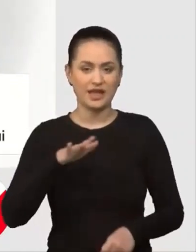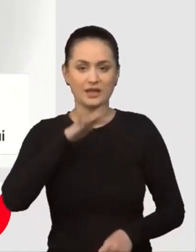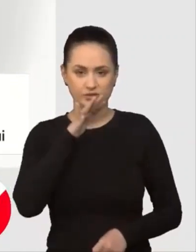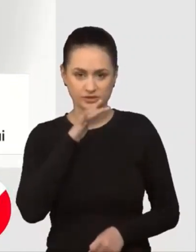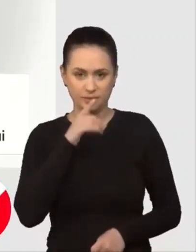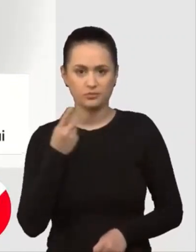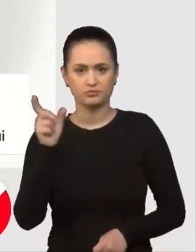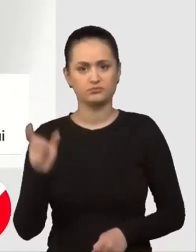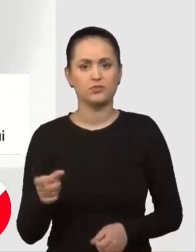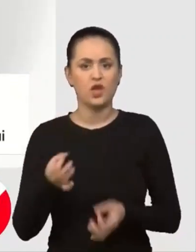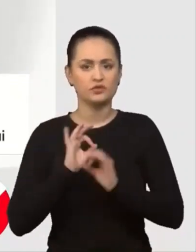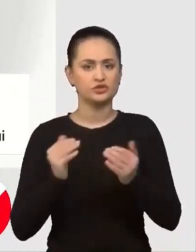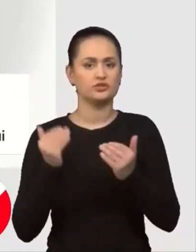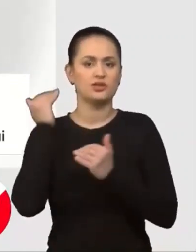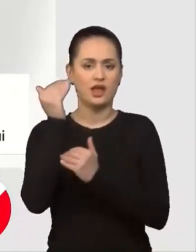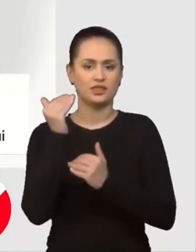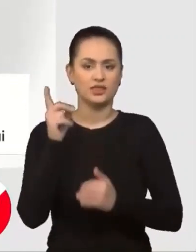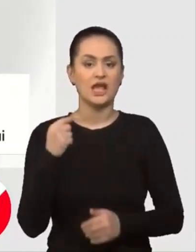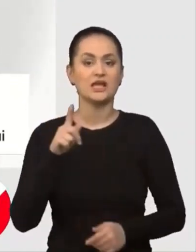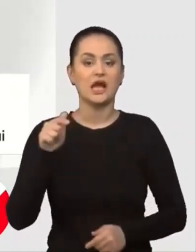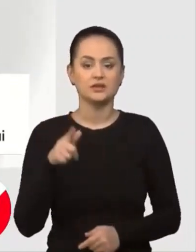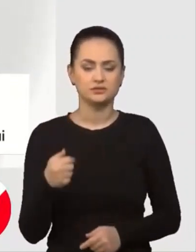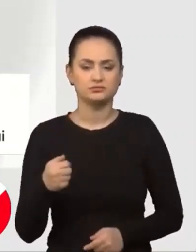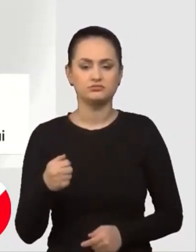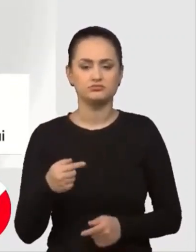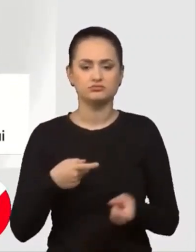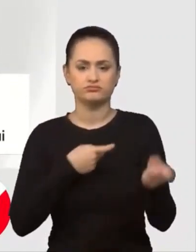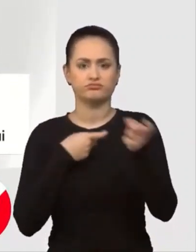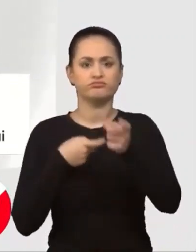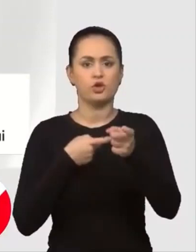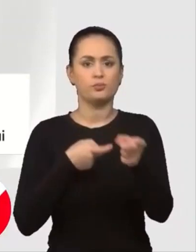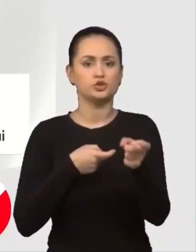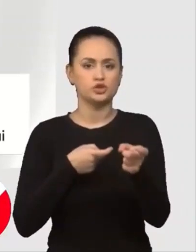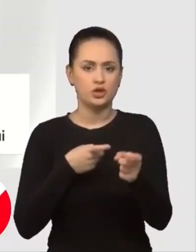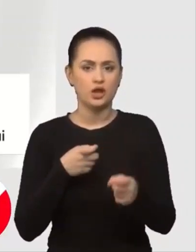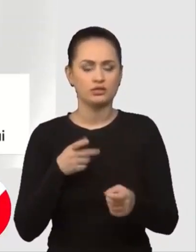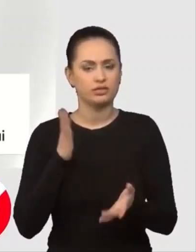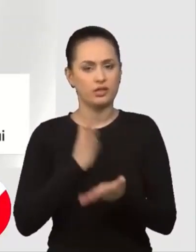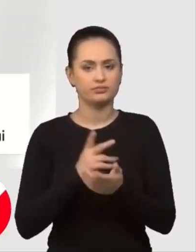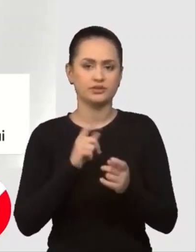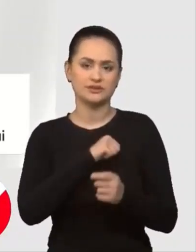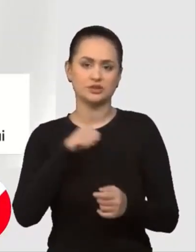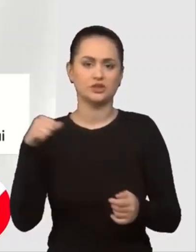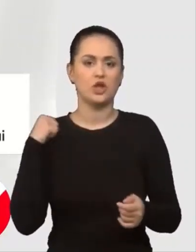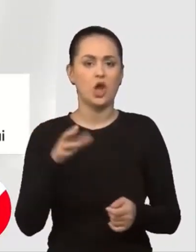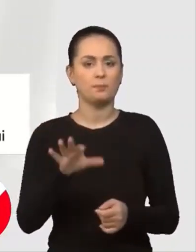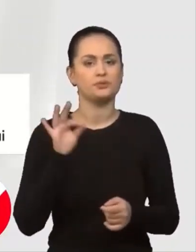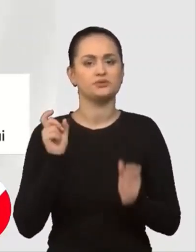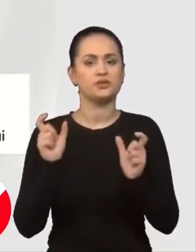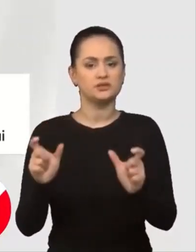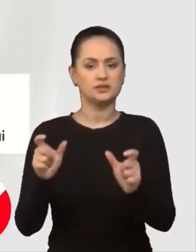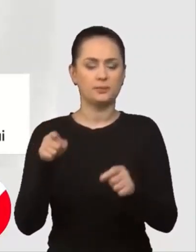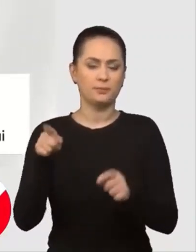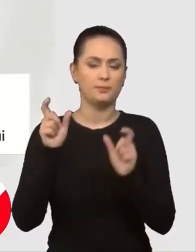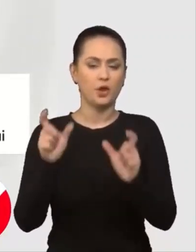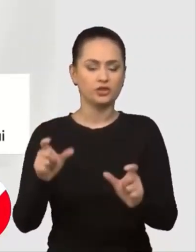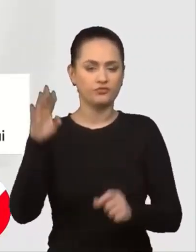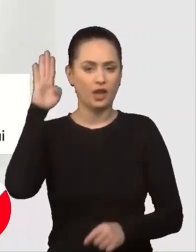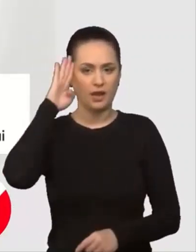vizionare.